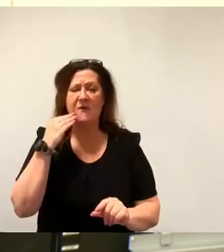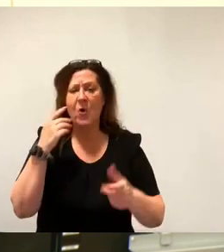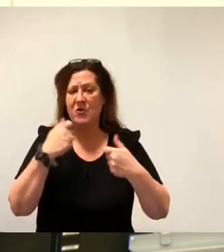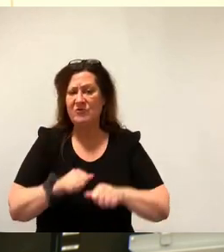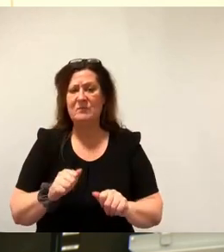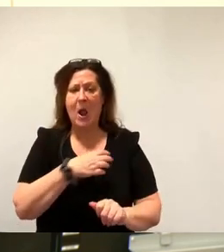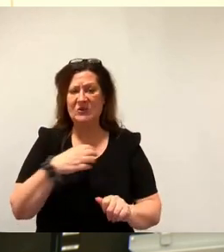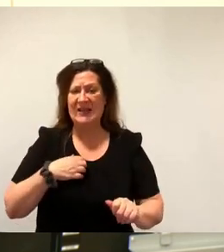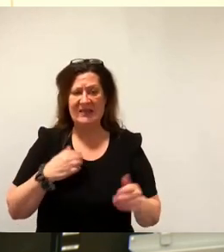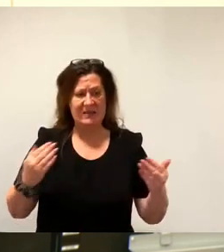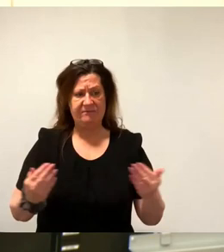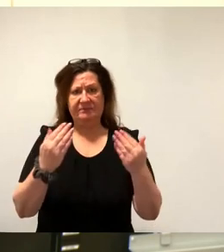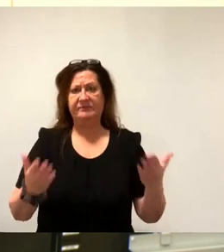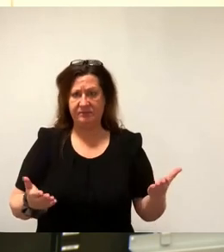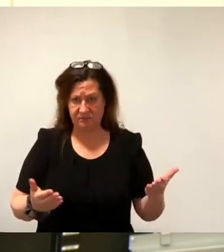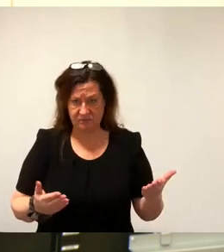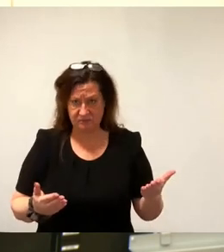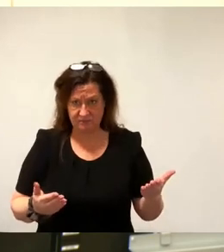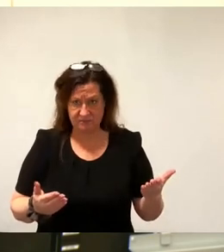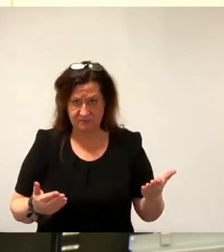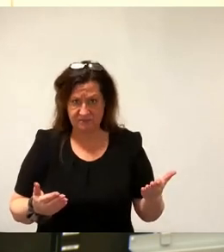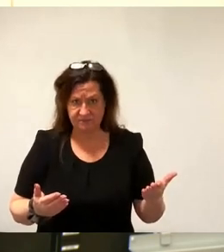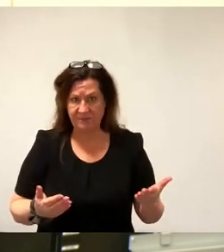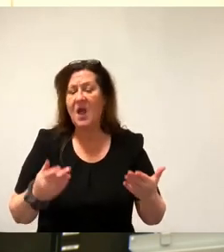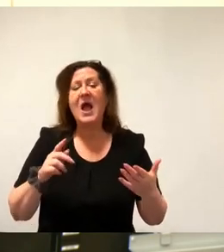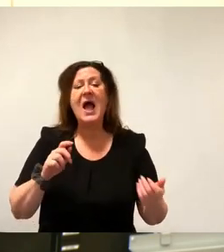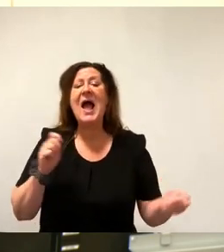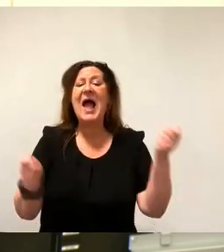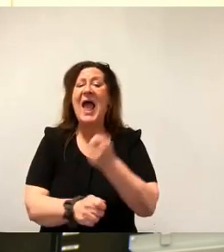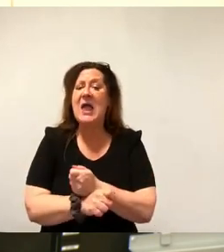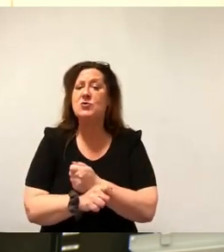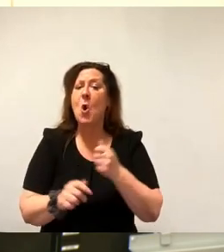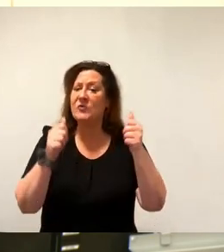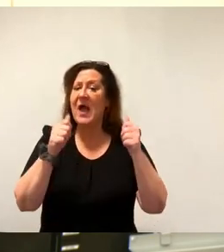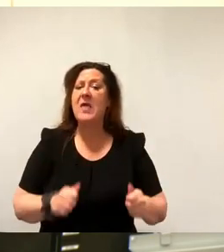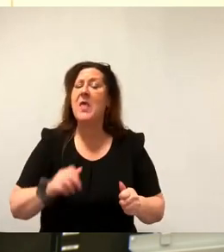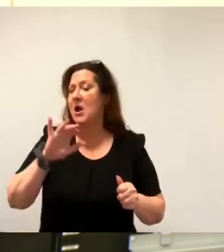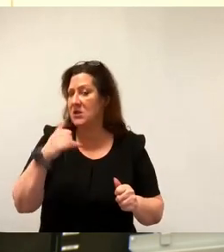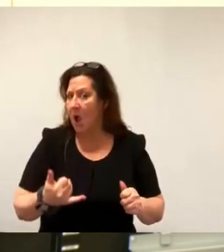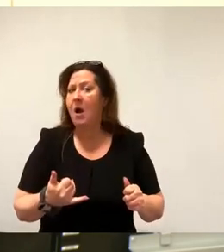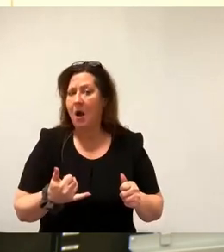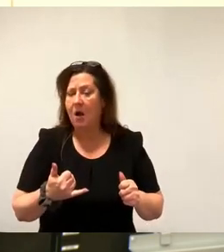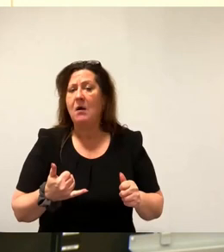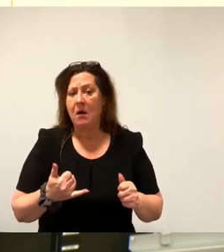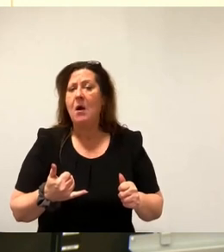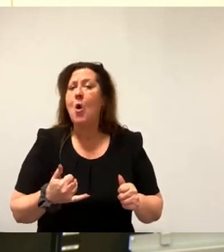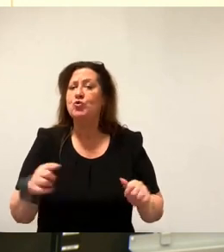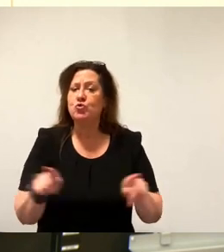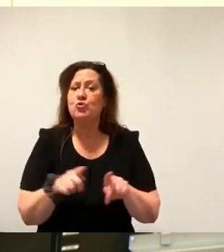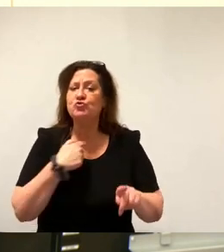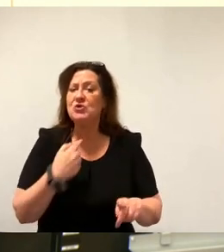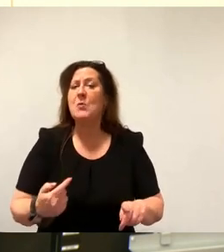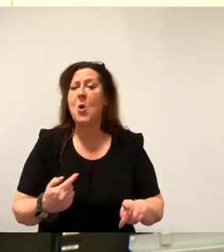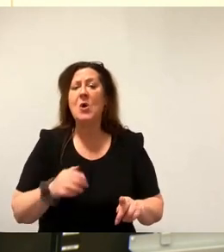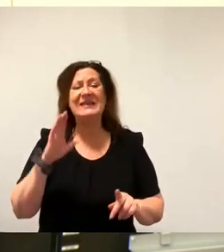zwei vorliegenden Änderungsanträgen. Wir werden beiden Änderungsanträgen zustimmen. Der CDU-Antrag ist so ein bisschen aus der Kategorie, bringt nichts, schadet aber